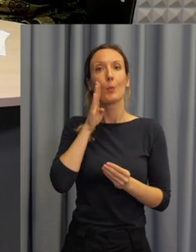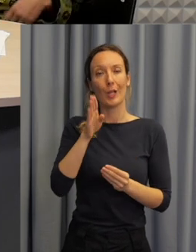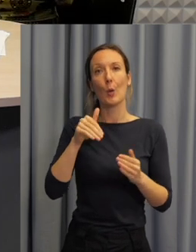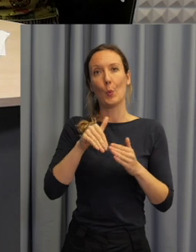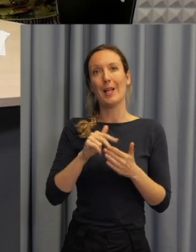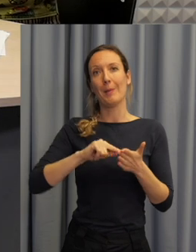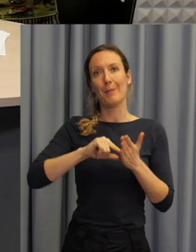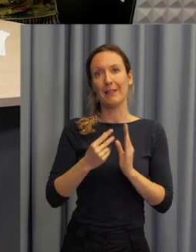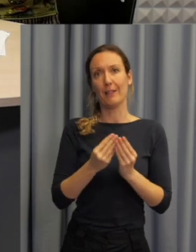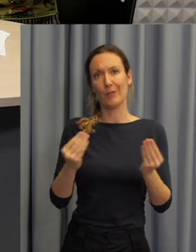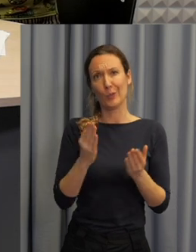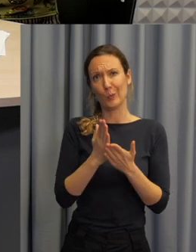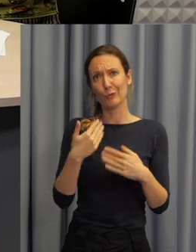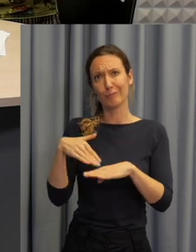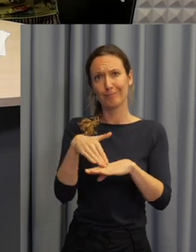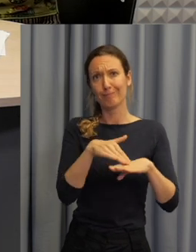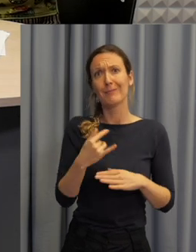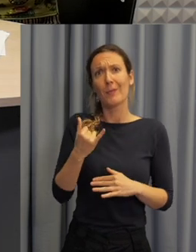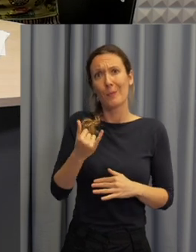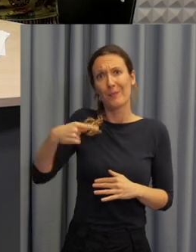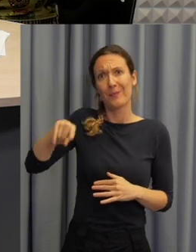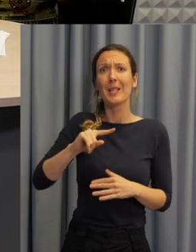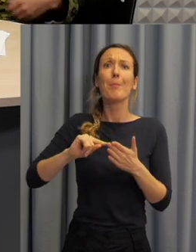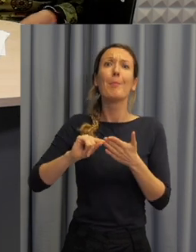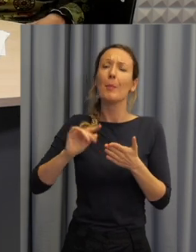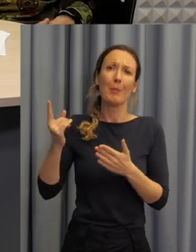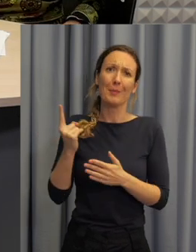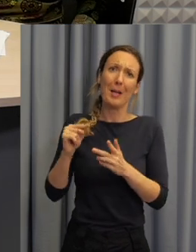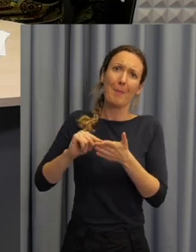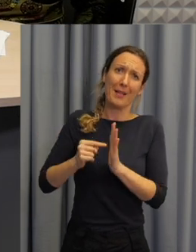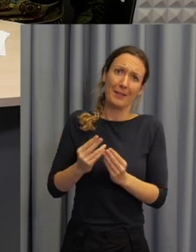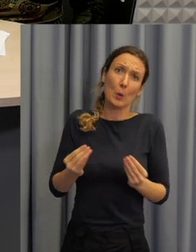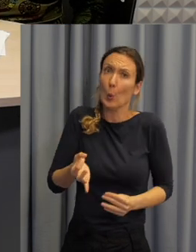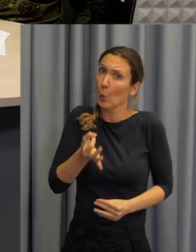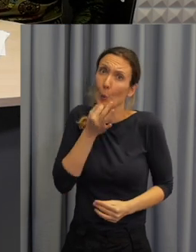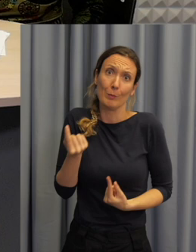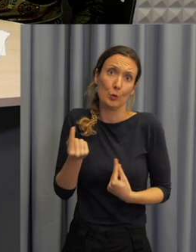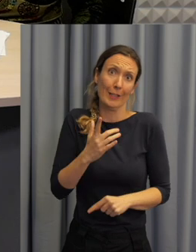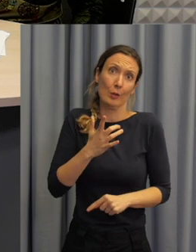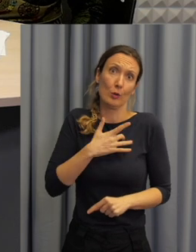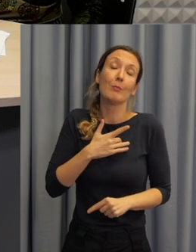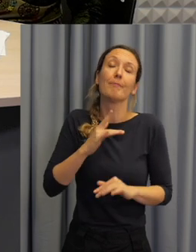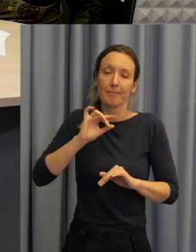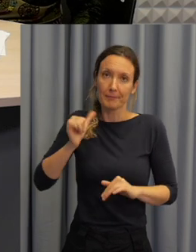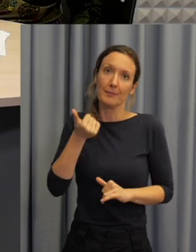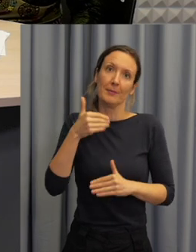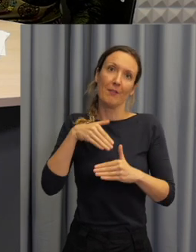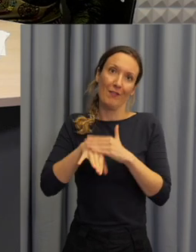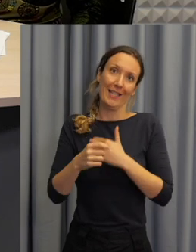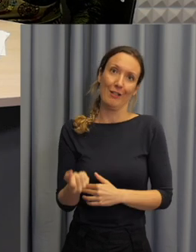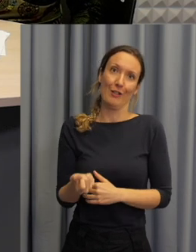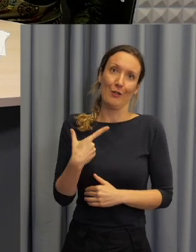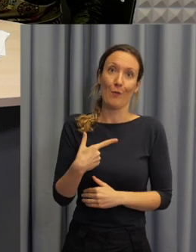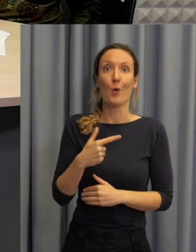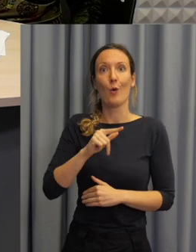pedagoga. Příspěve k tomuto tématu si připravil Petr Vysuček, již jsme se zmiňovali o tom, že tady s námi bohužel nemůže být